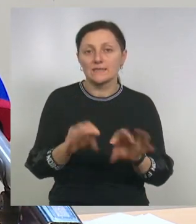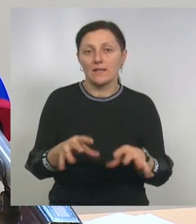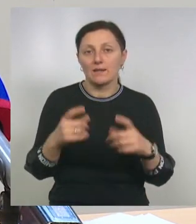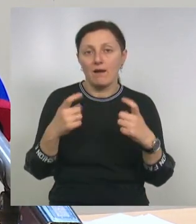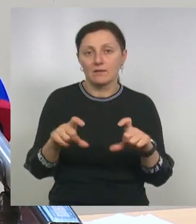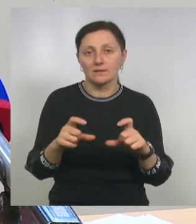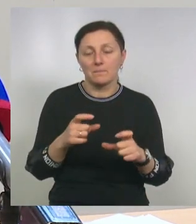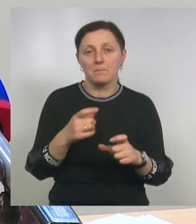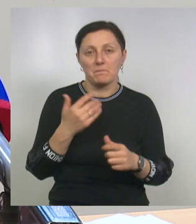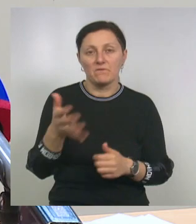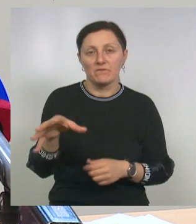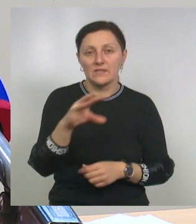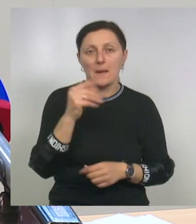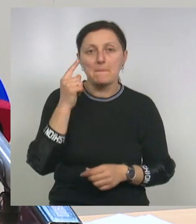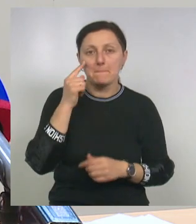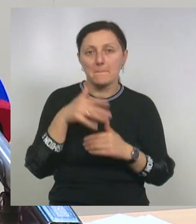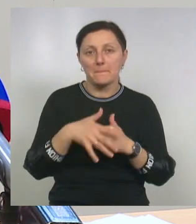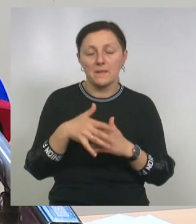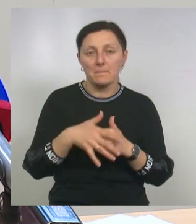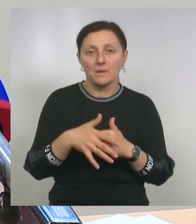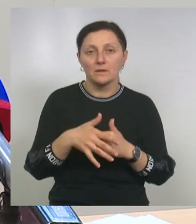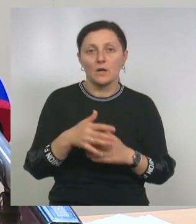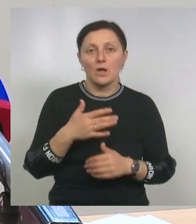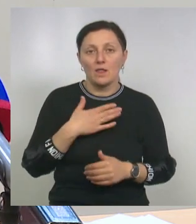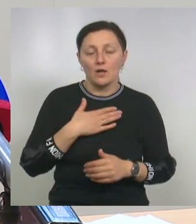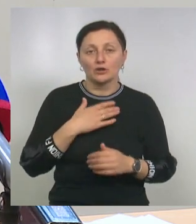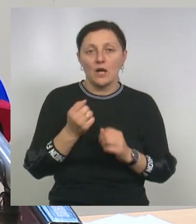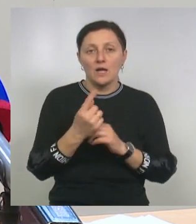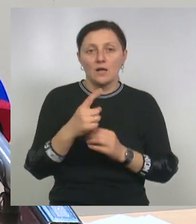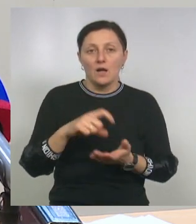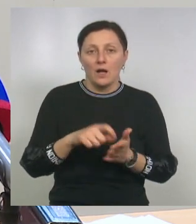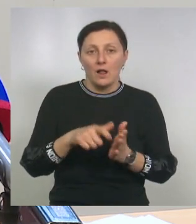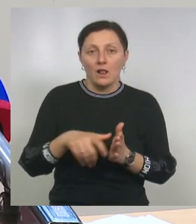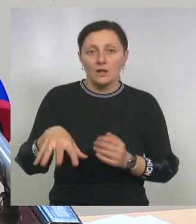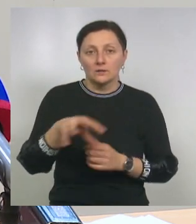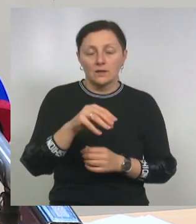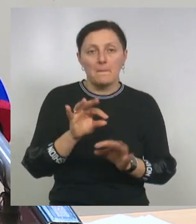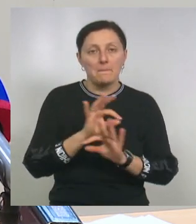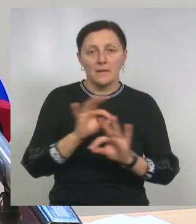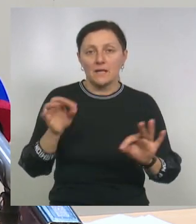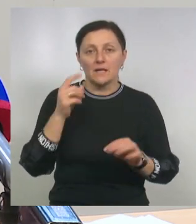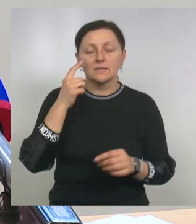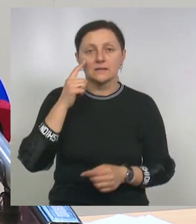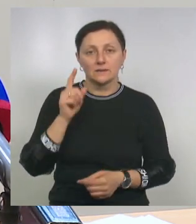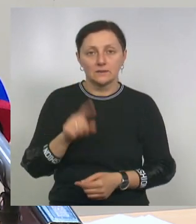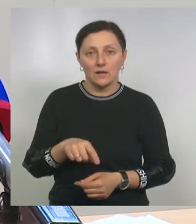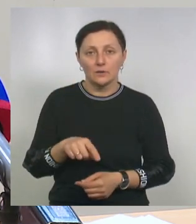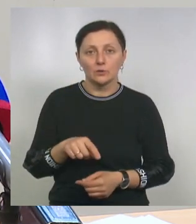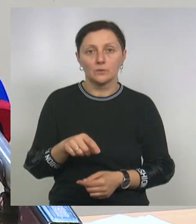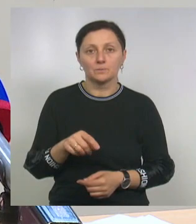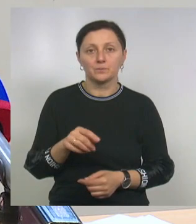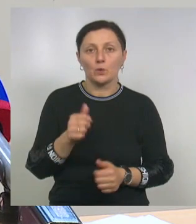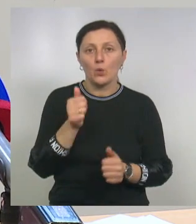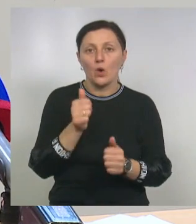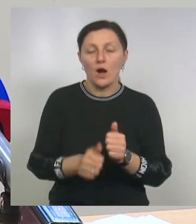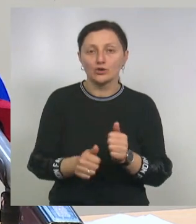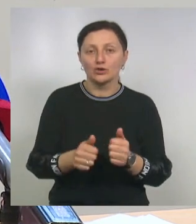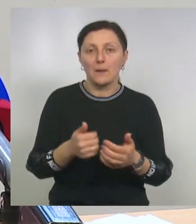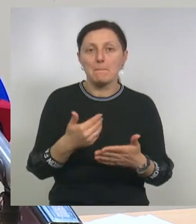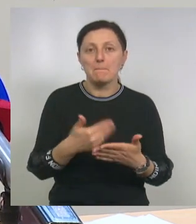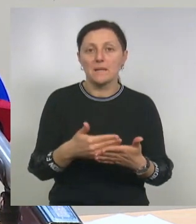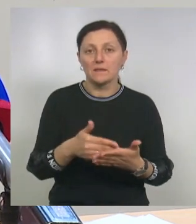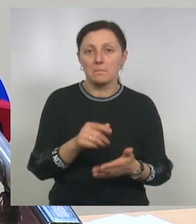есть мы понимаем, что по каждому наши одиннадцатиклассники прекрасно знают эти пороговые значения по каждому предмету.